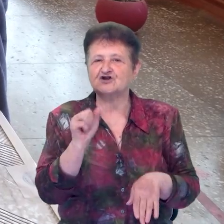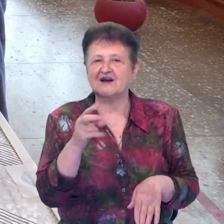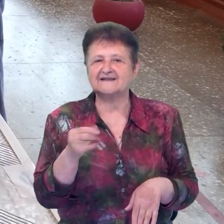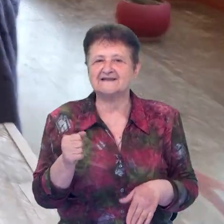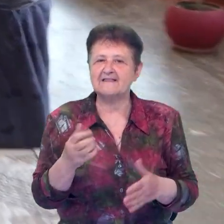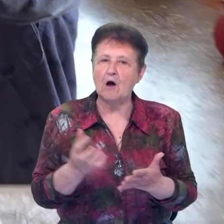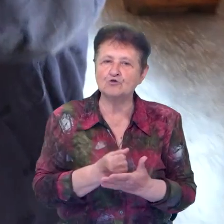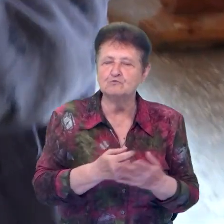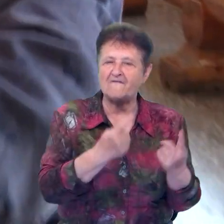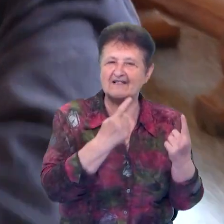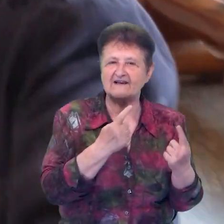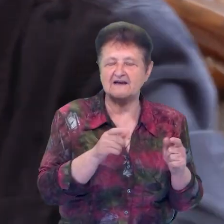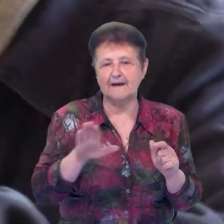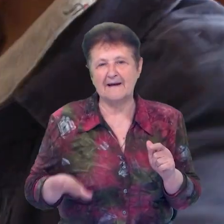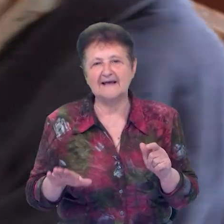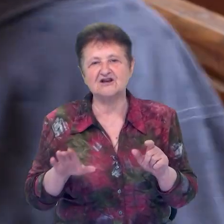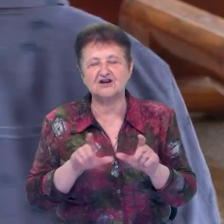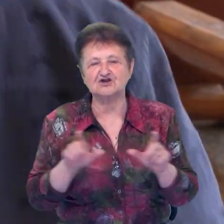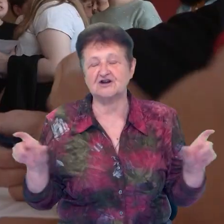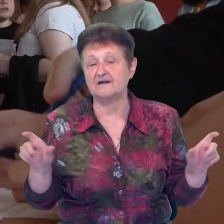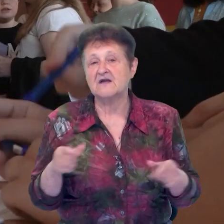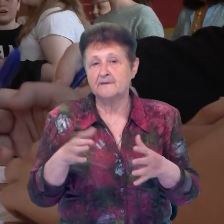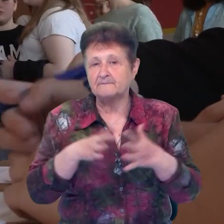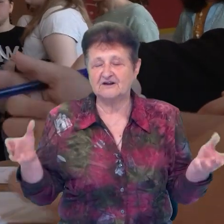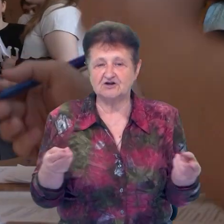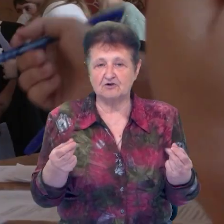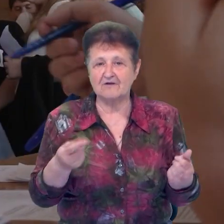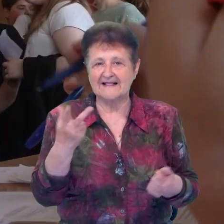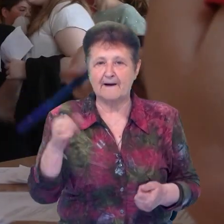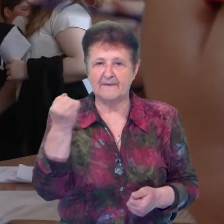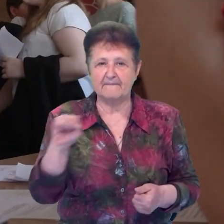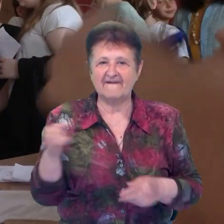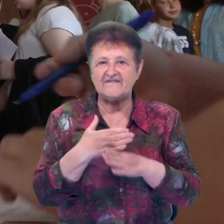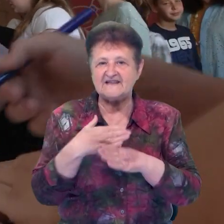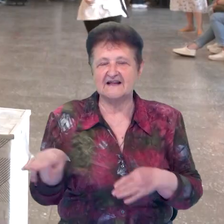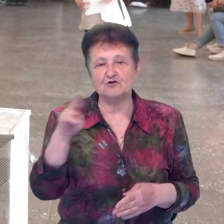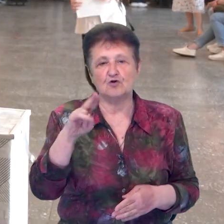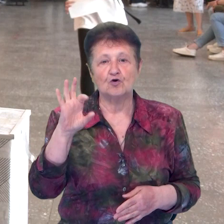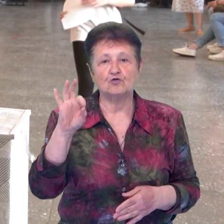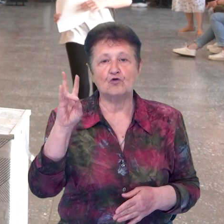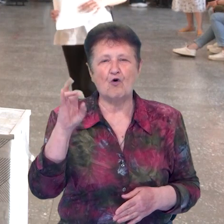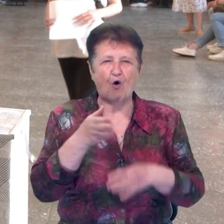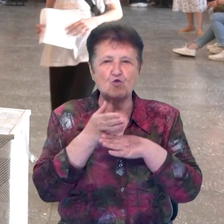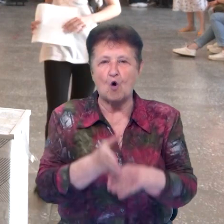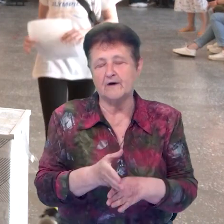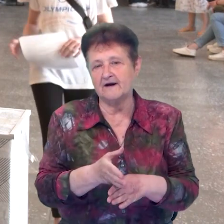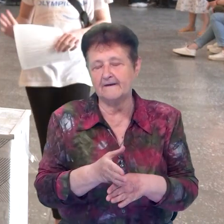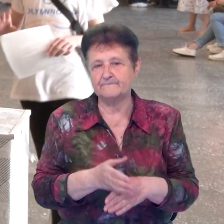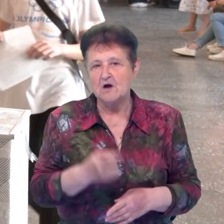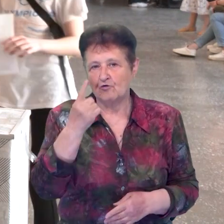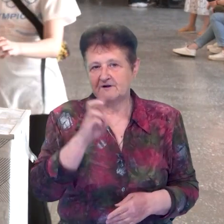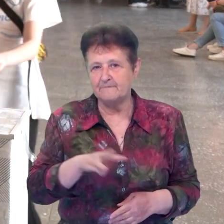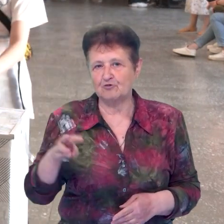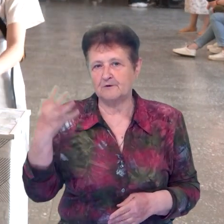успіх маленьких та великих шкіл. За його словами, більшу частину коштів для переможців виділяють донори. Загальна сума конкурсу – 1 мільйон